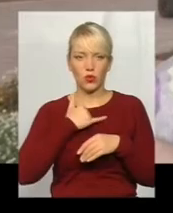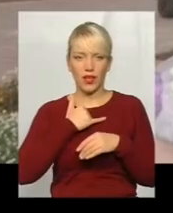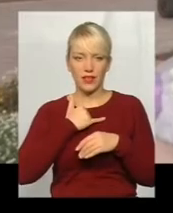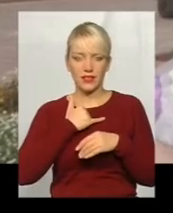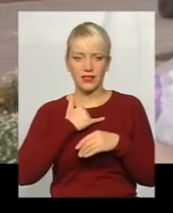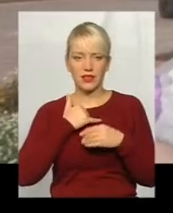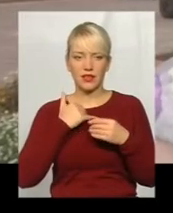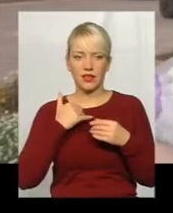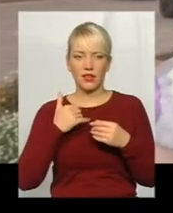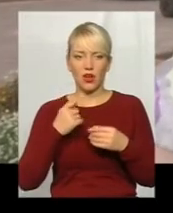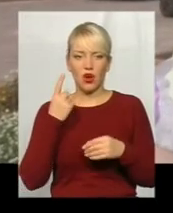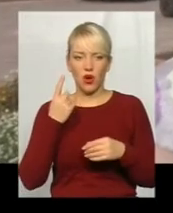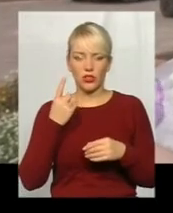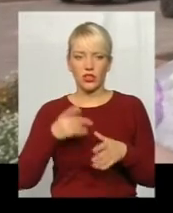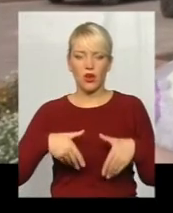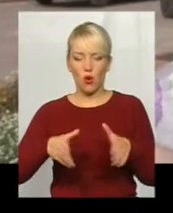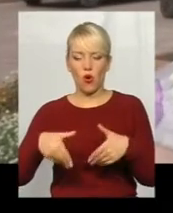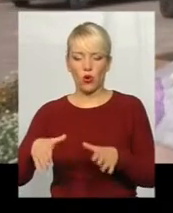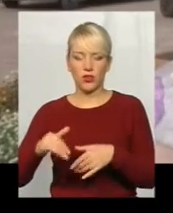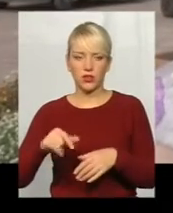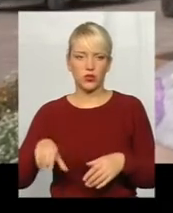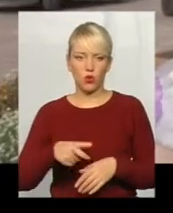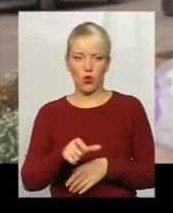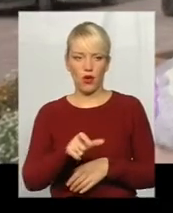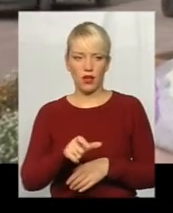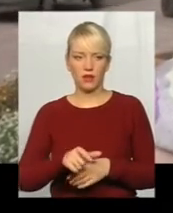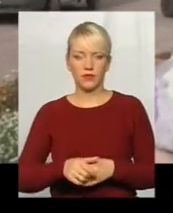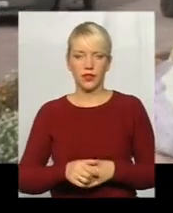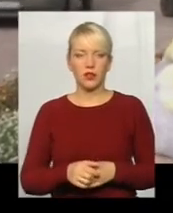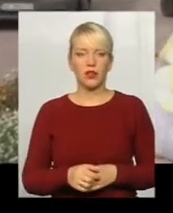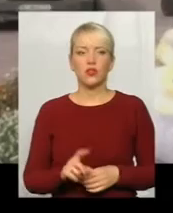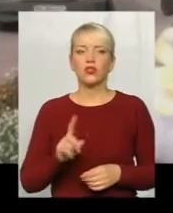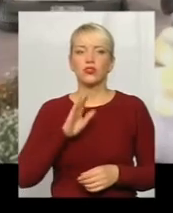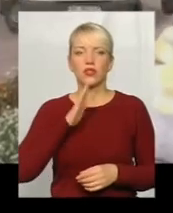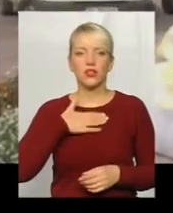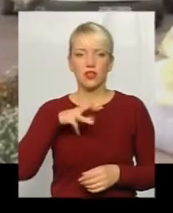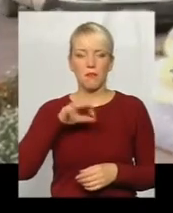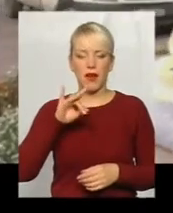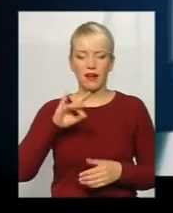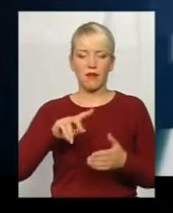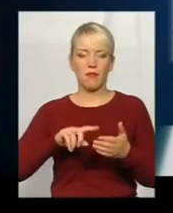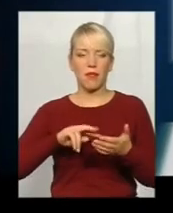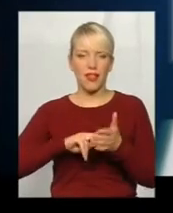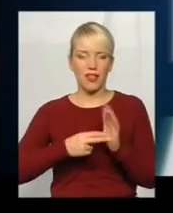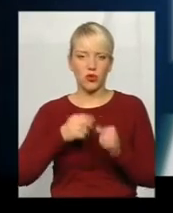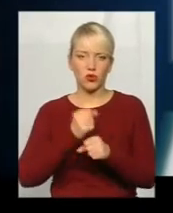іде, виходить, одні городи, і дорога. Що наш мер планує зробити?